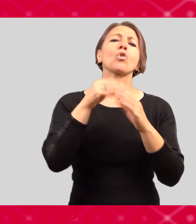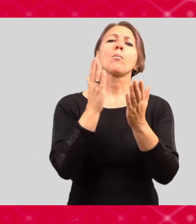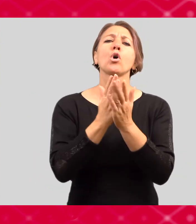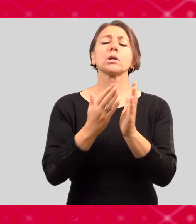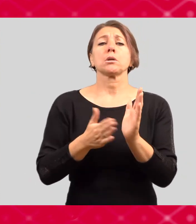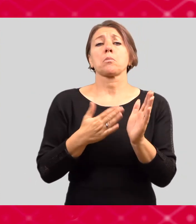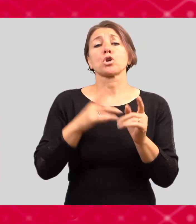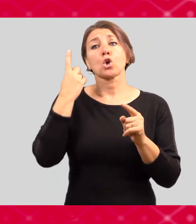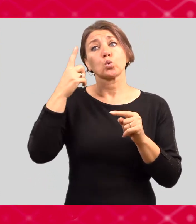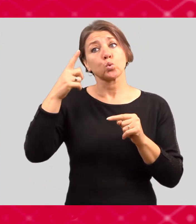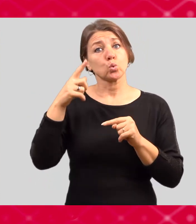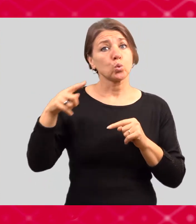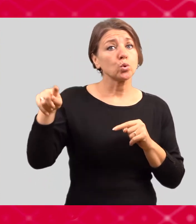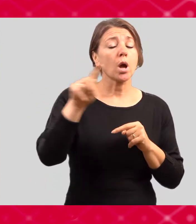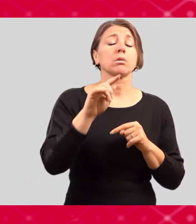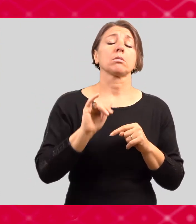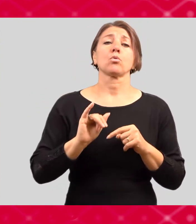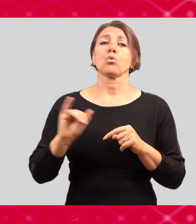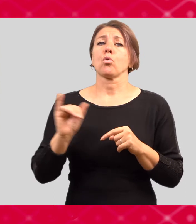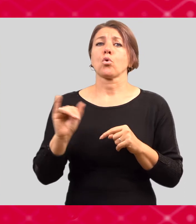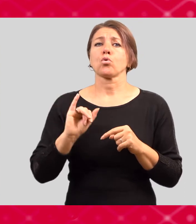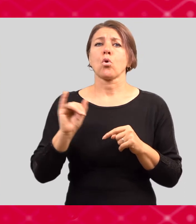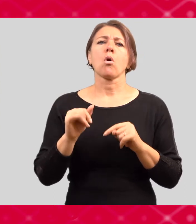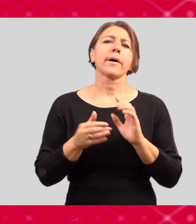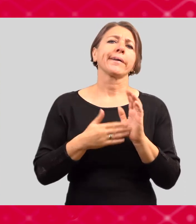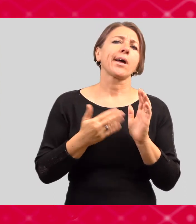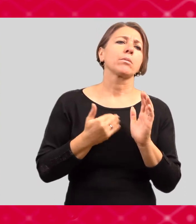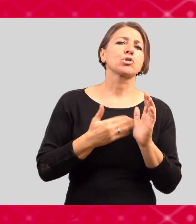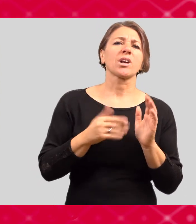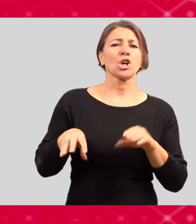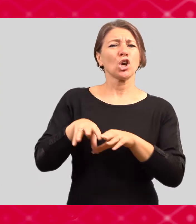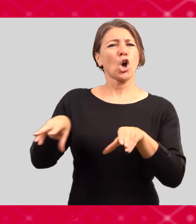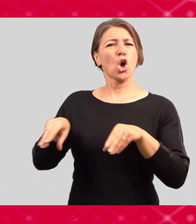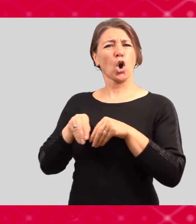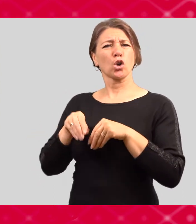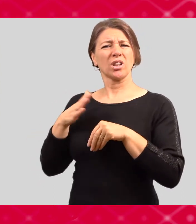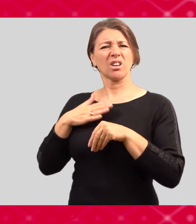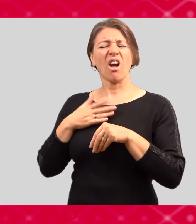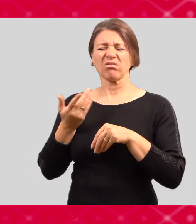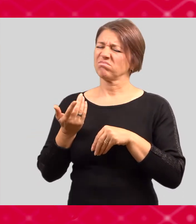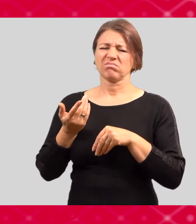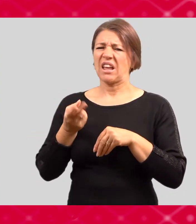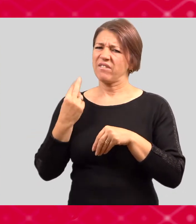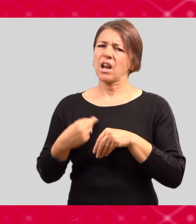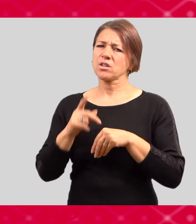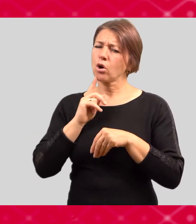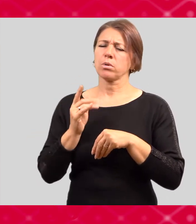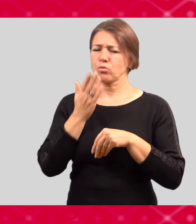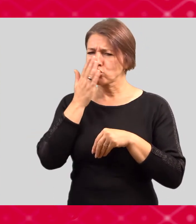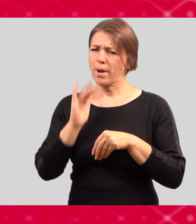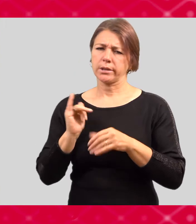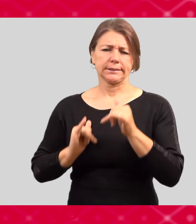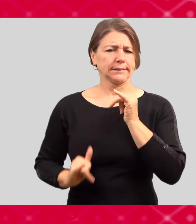ti z vás, mohou být ti z vás, kteří třeba pocházíte z rodiny, která je ve špatné finanční